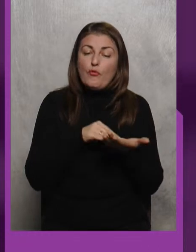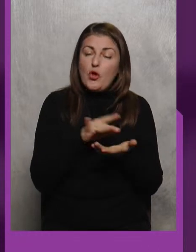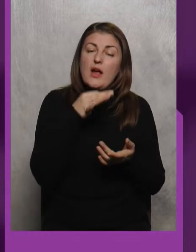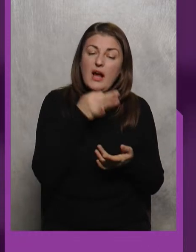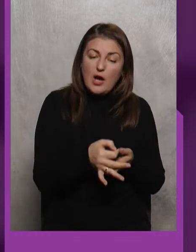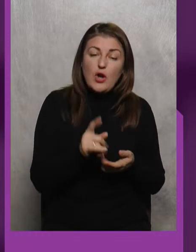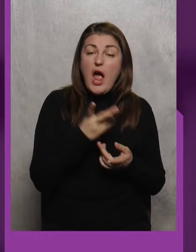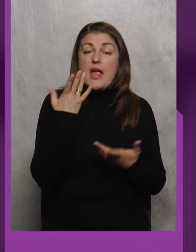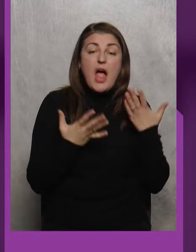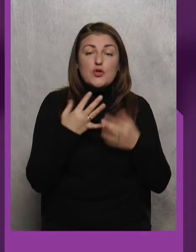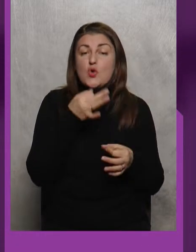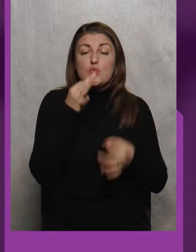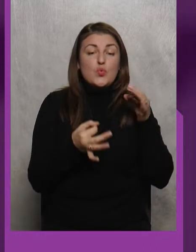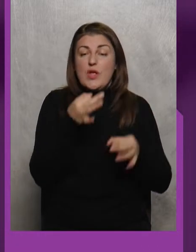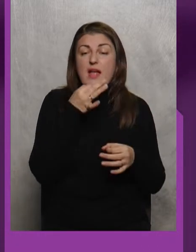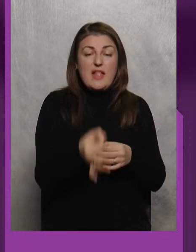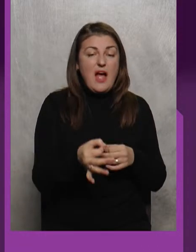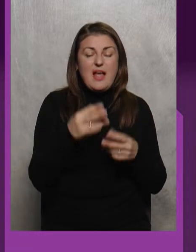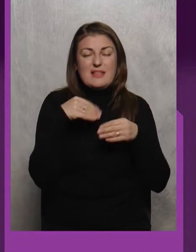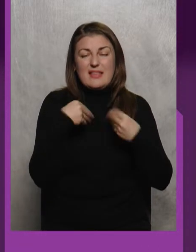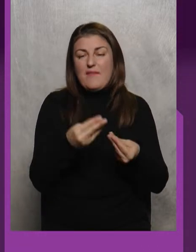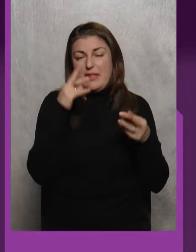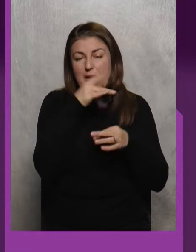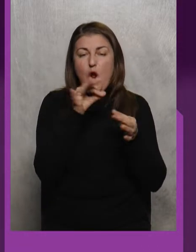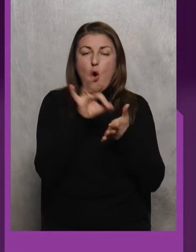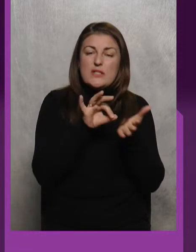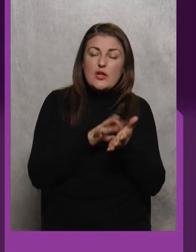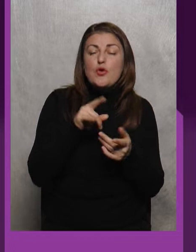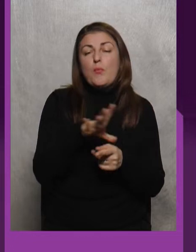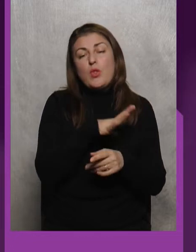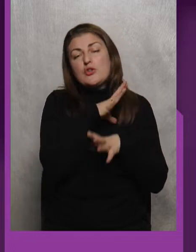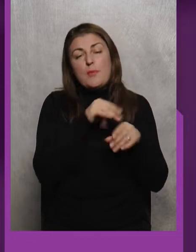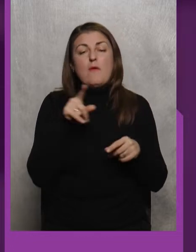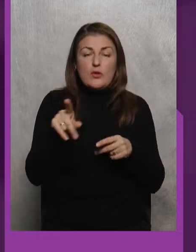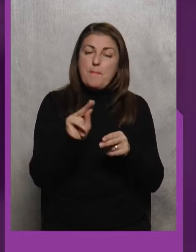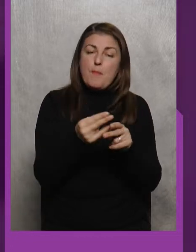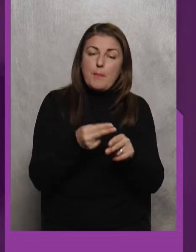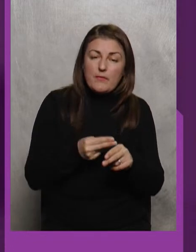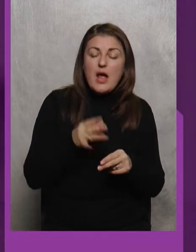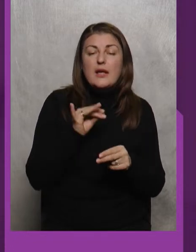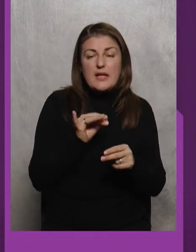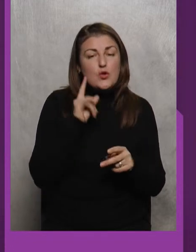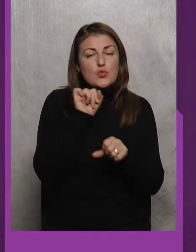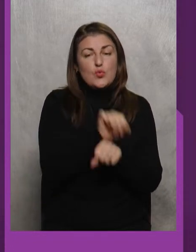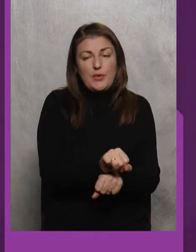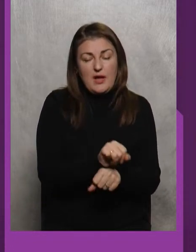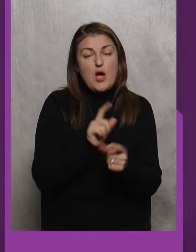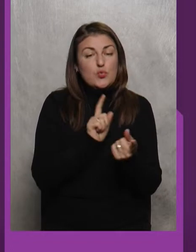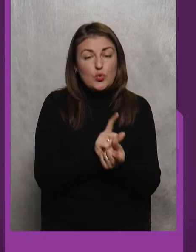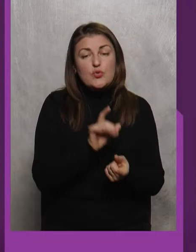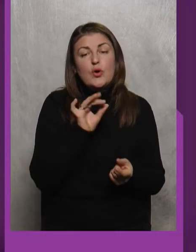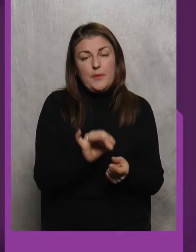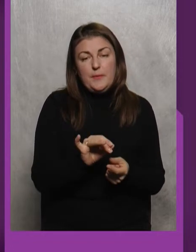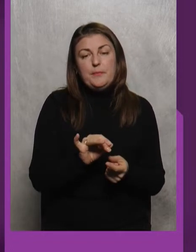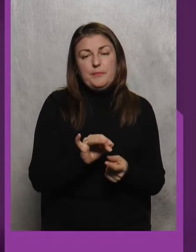кажуть Якщо суддя Підав неправильну оцінку Чи вона була чи не була Вони його поправляють Він зупинає сутичку